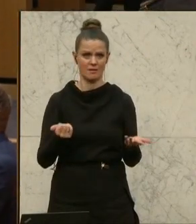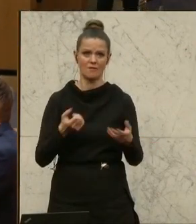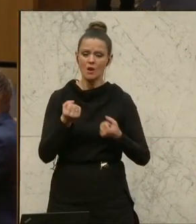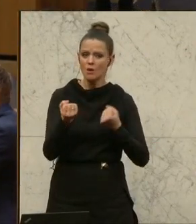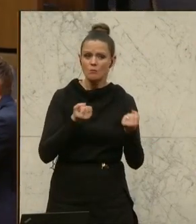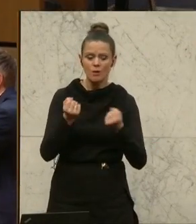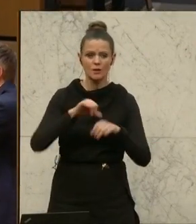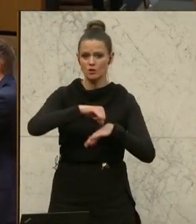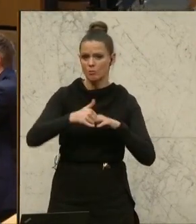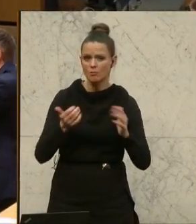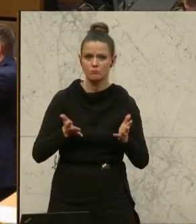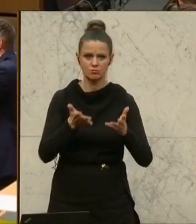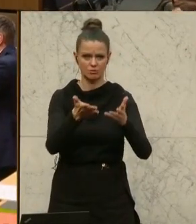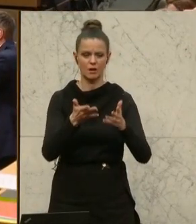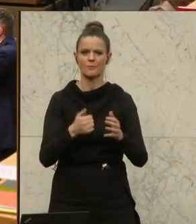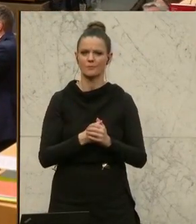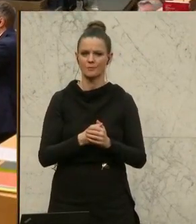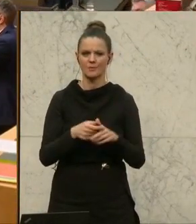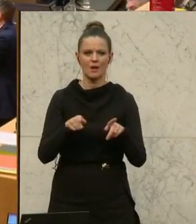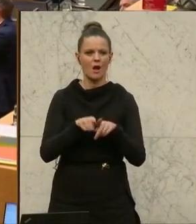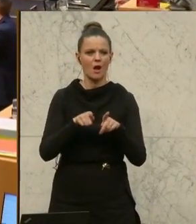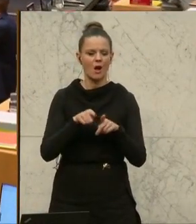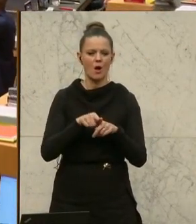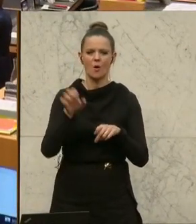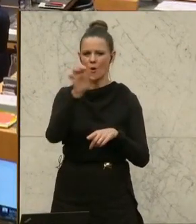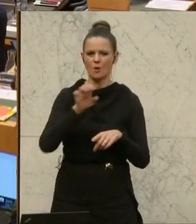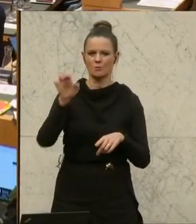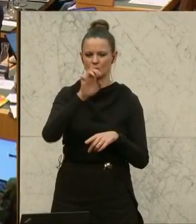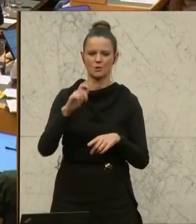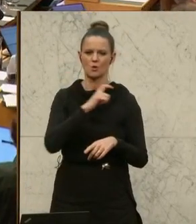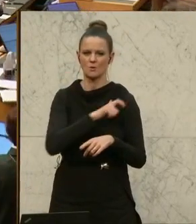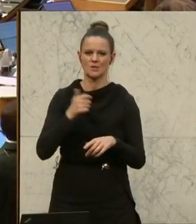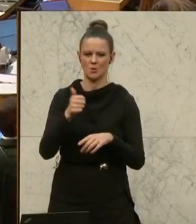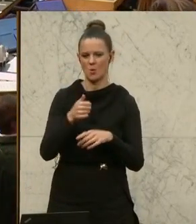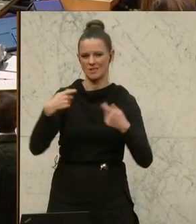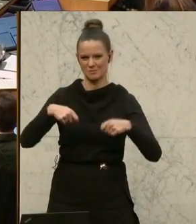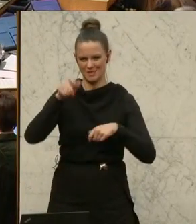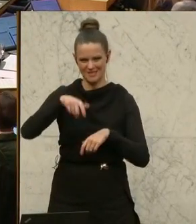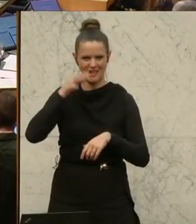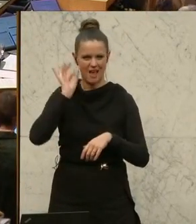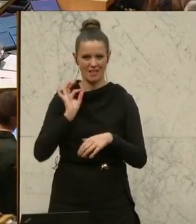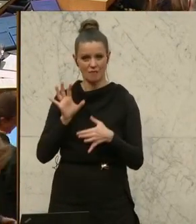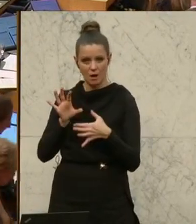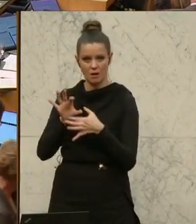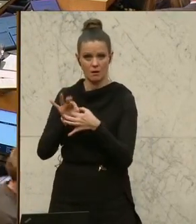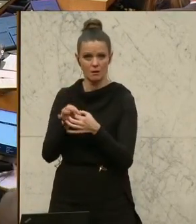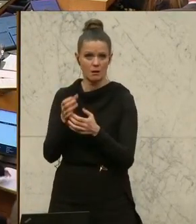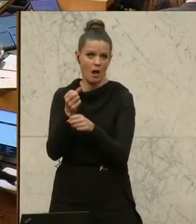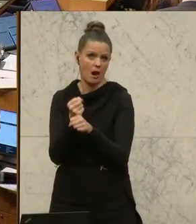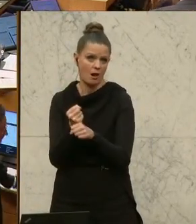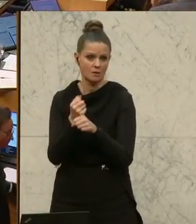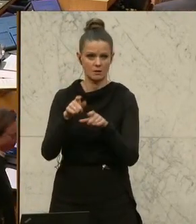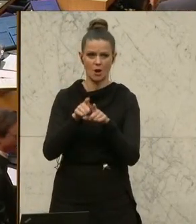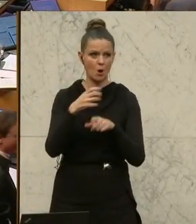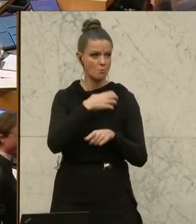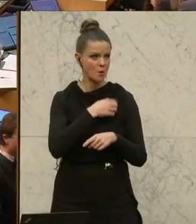Da wie dort hängen Sie am Rockzipfel der Frau von der Leyen und der Europäischen Kommission, anstatt auf die eigenen Bürger zu hören. Da wie